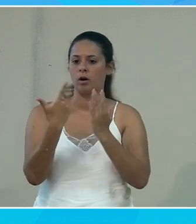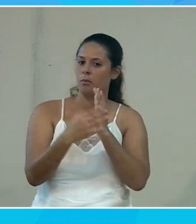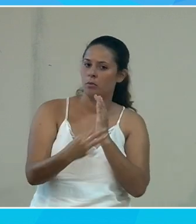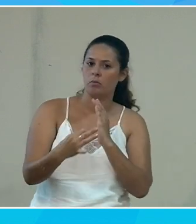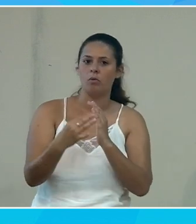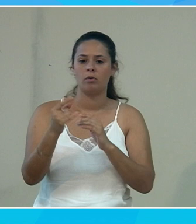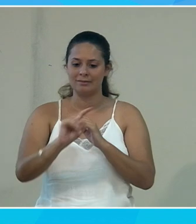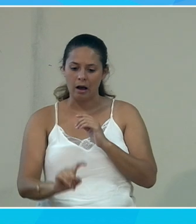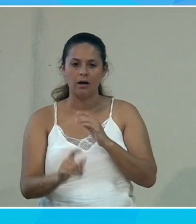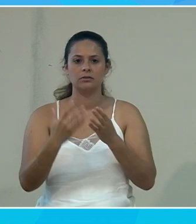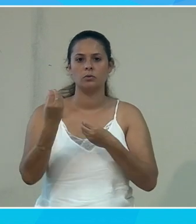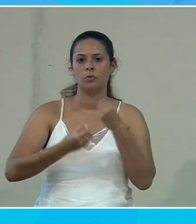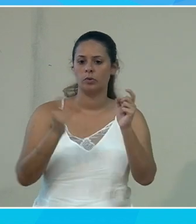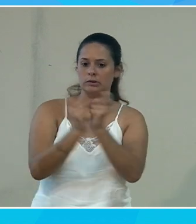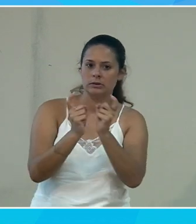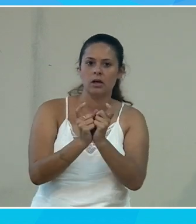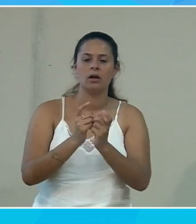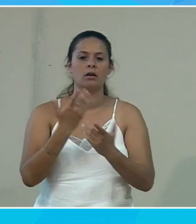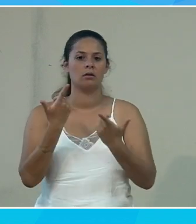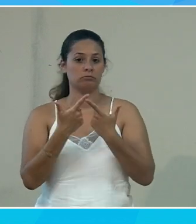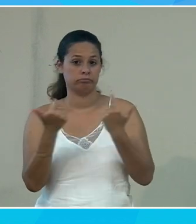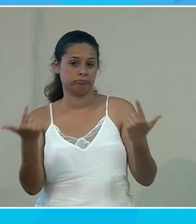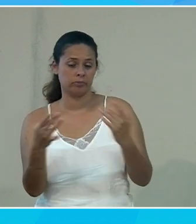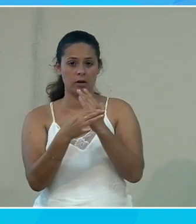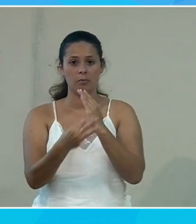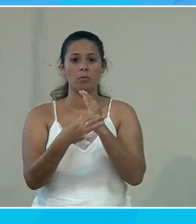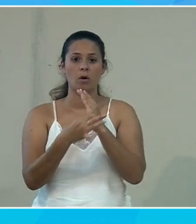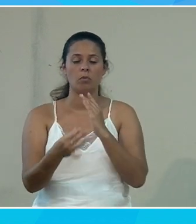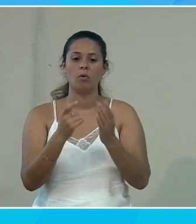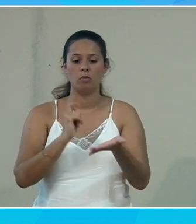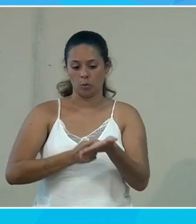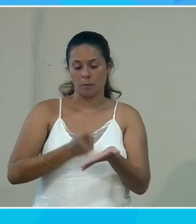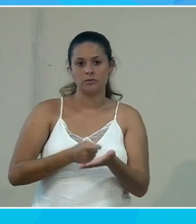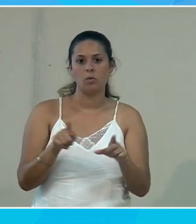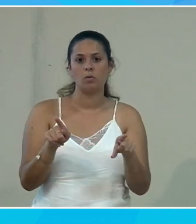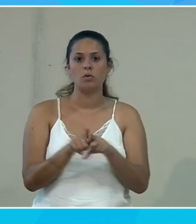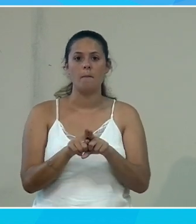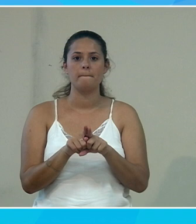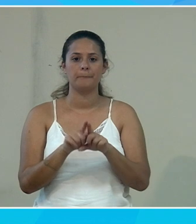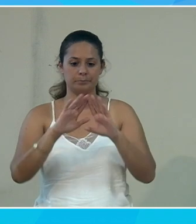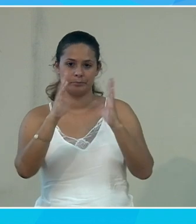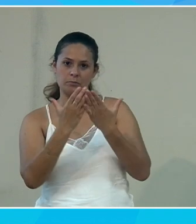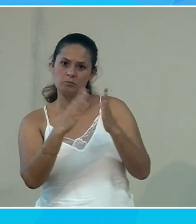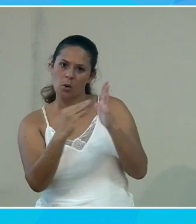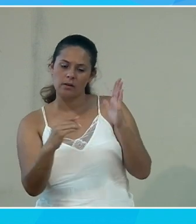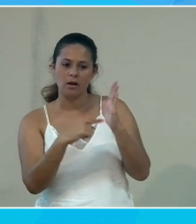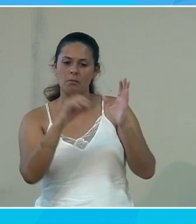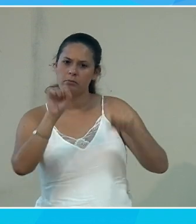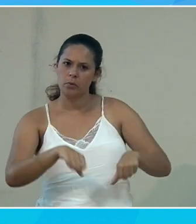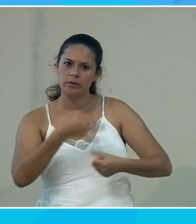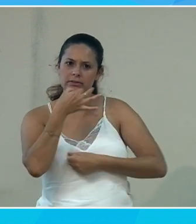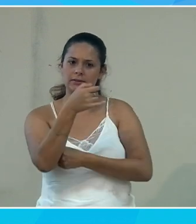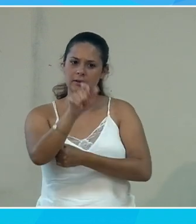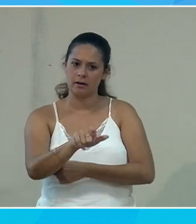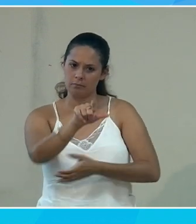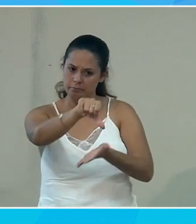au gaz, vous abonnez à l'électricité, vous vous abonnez… Donc, en fait, on est dans un modèle de consommation qui fait qu'on est capable aussi de dire à quelqu